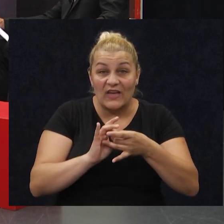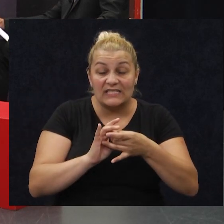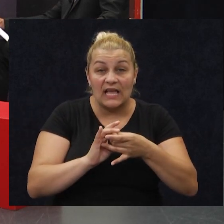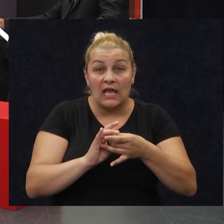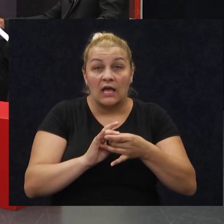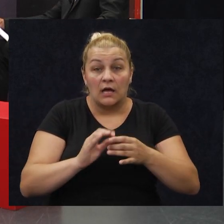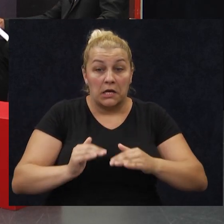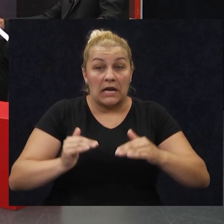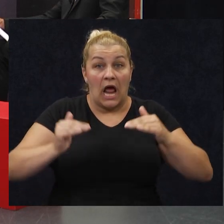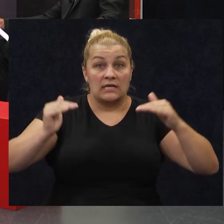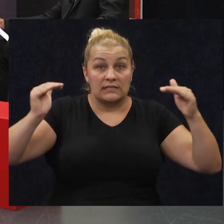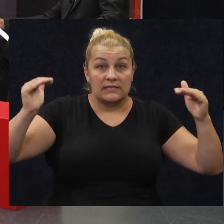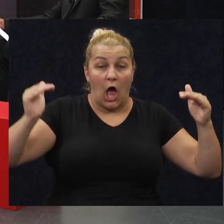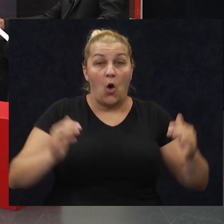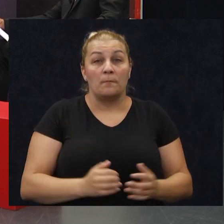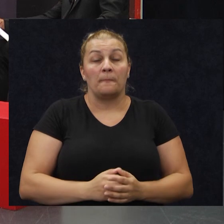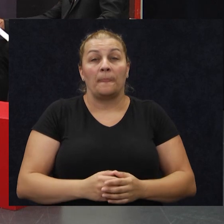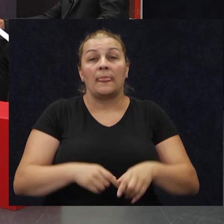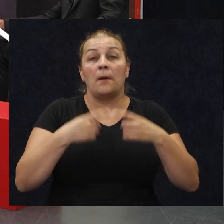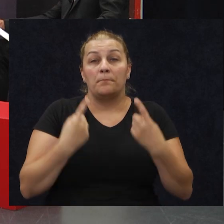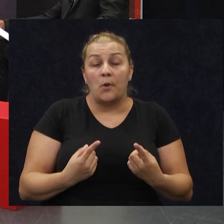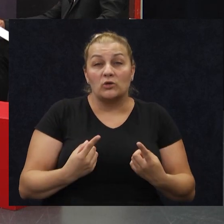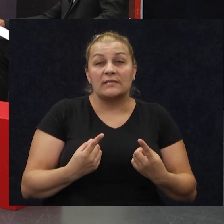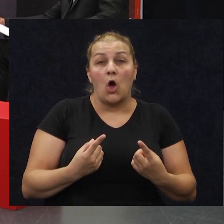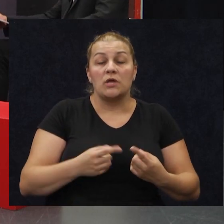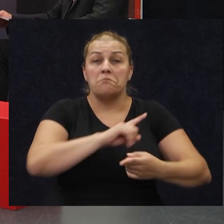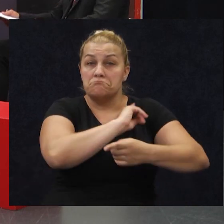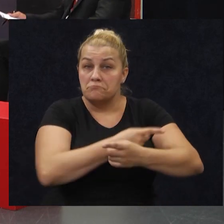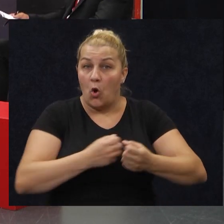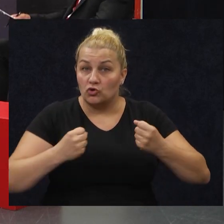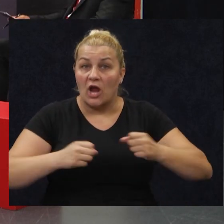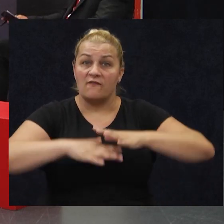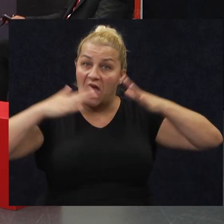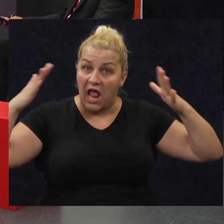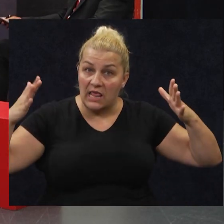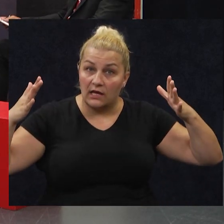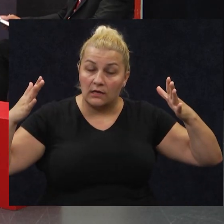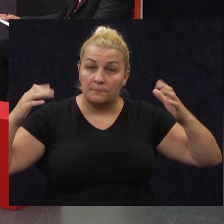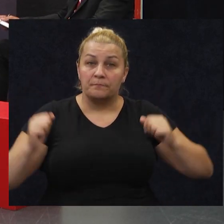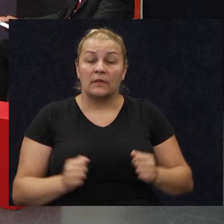rastaje. Rastaje, postaje moćan, velik i